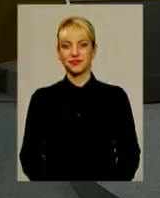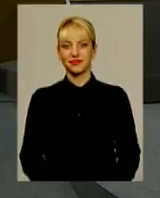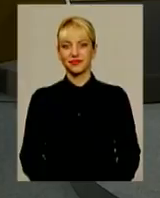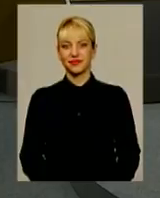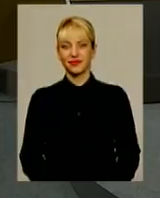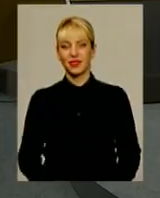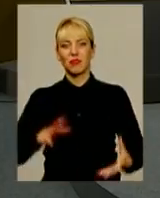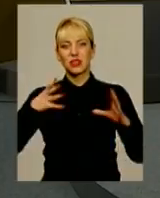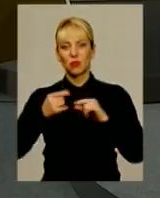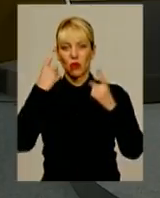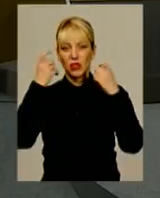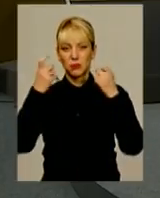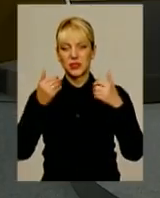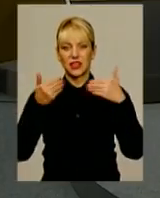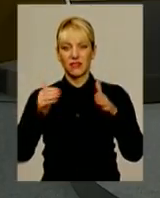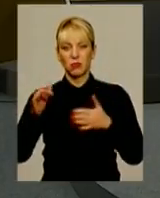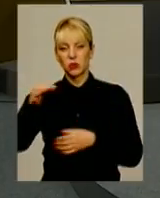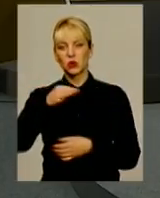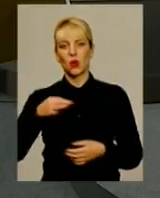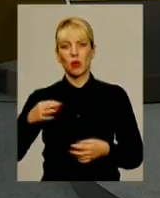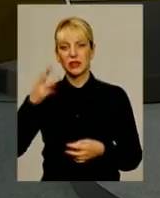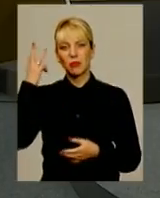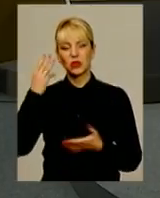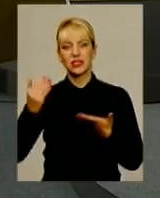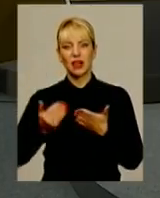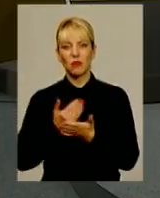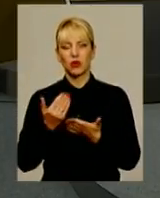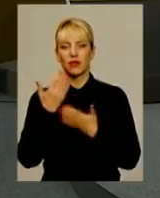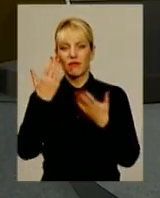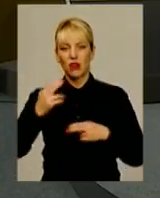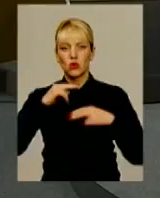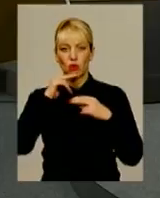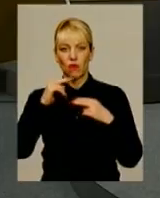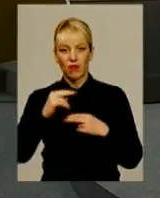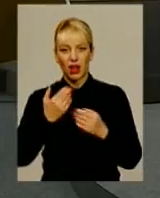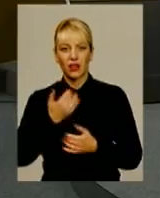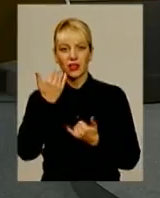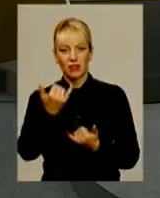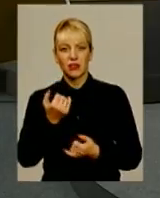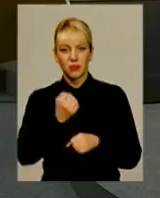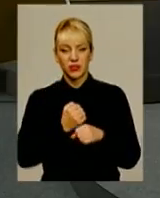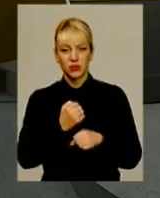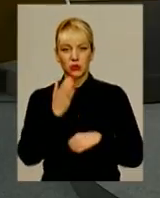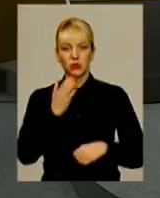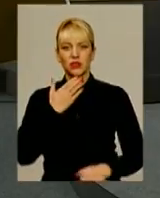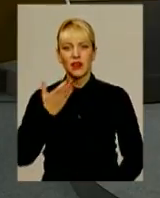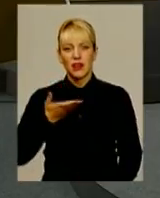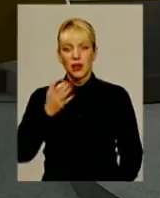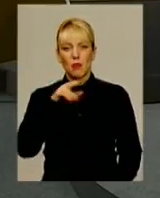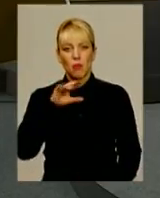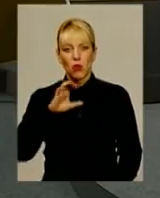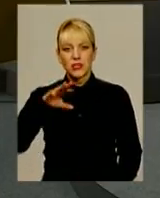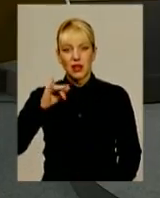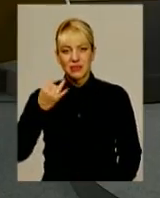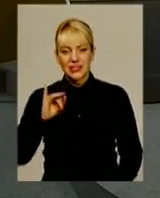Підсумковий інформаційний випуск області «Подільська панорама». До вашої уваги в студії працюють ведучий Віталій Постемський та